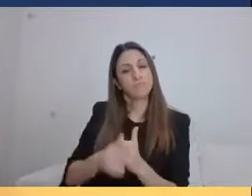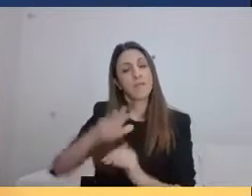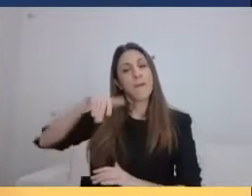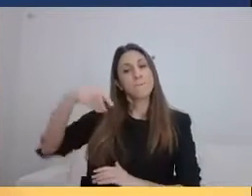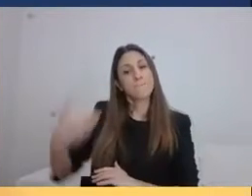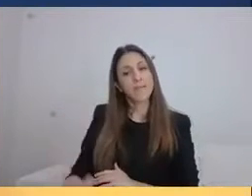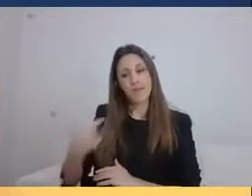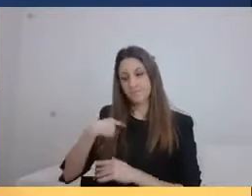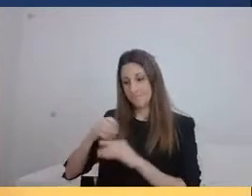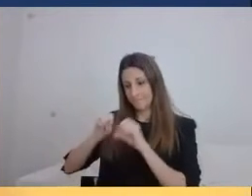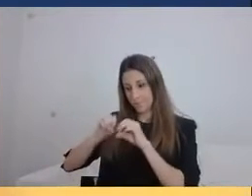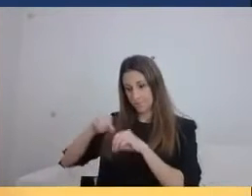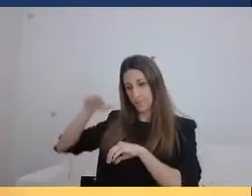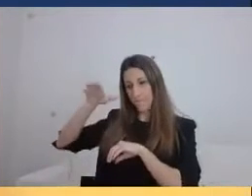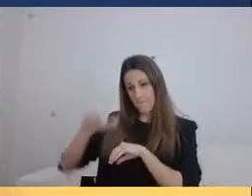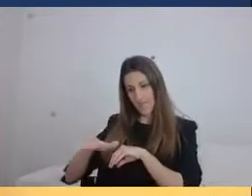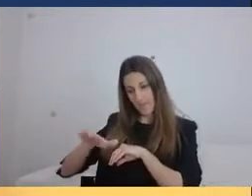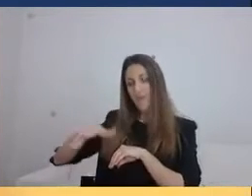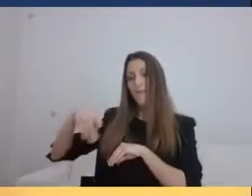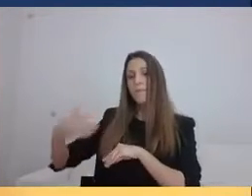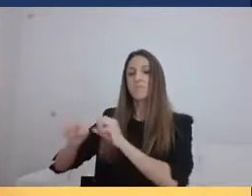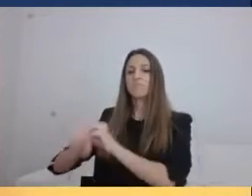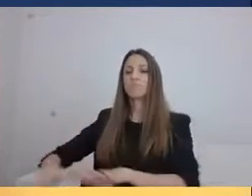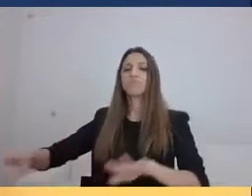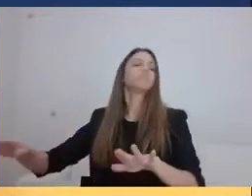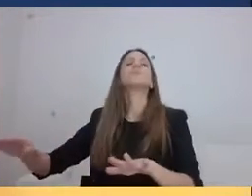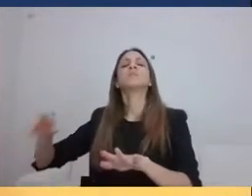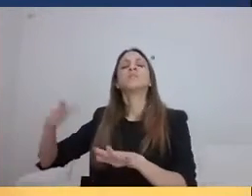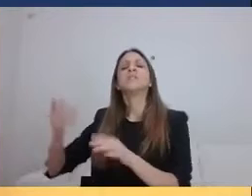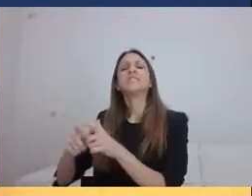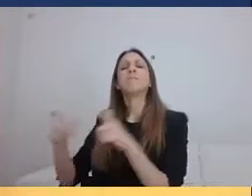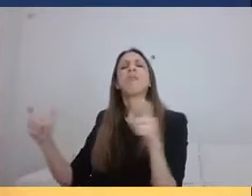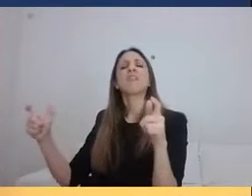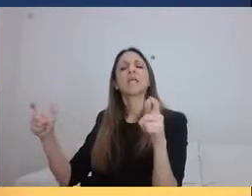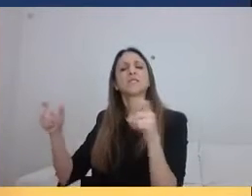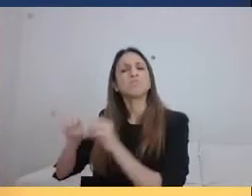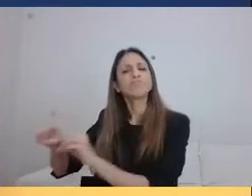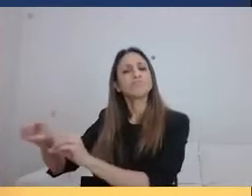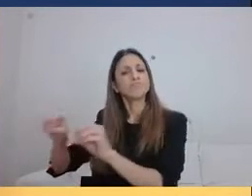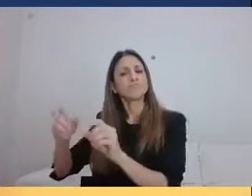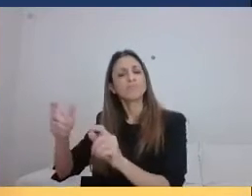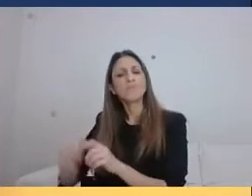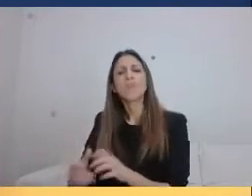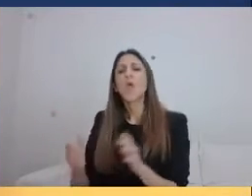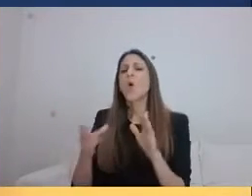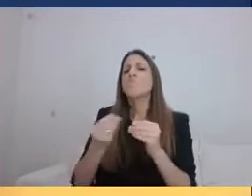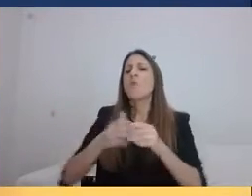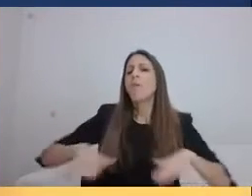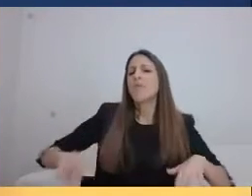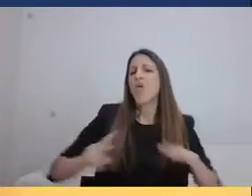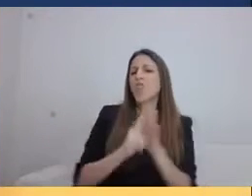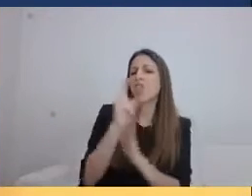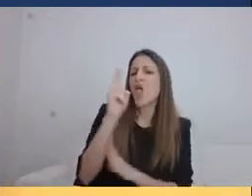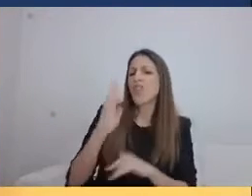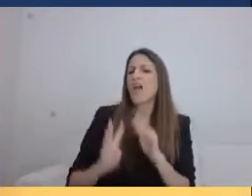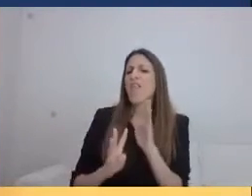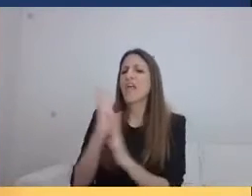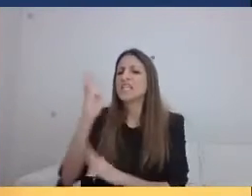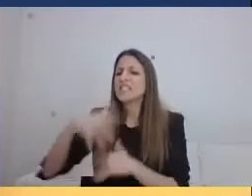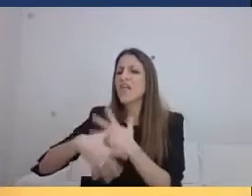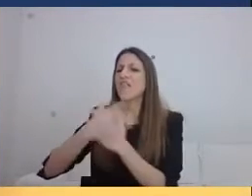τα μηνύματα στους συμμαθητές τους. Πολλά μικρά παιδιά, 12, 14, 15 χρονών,